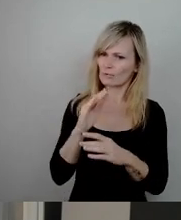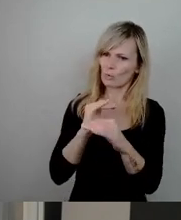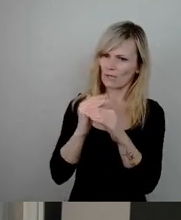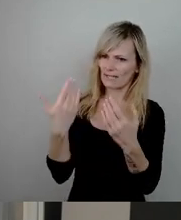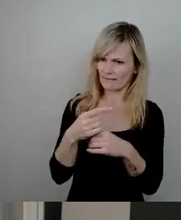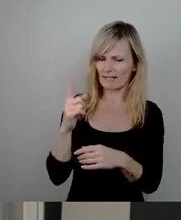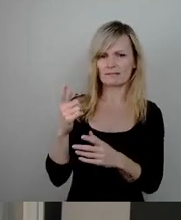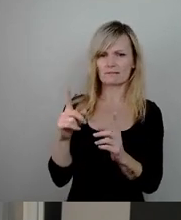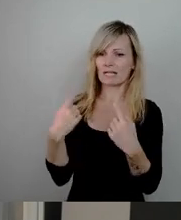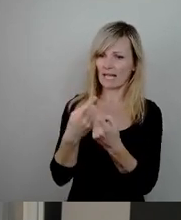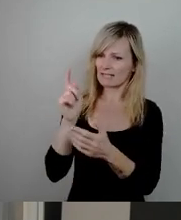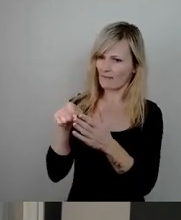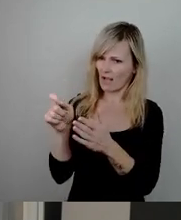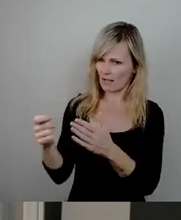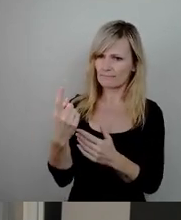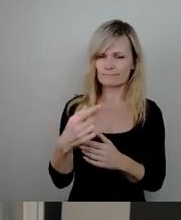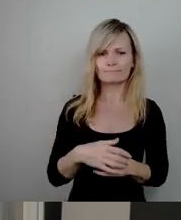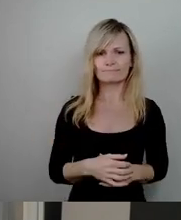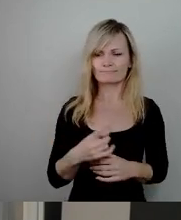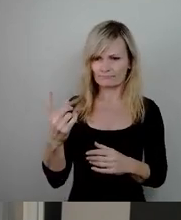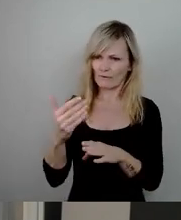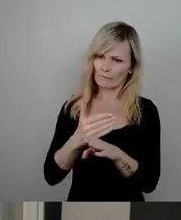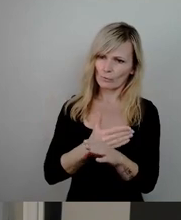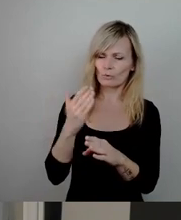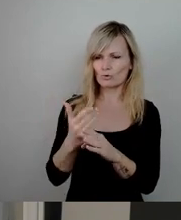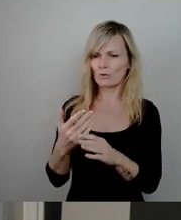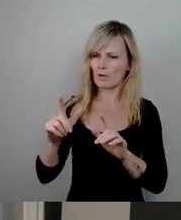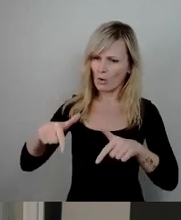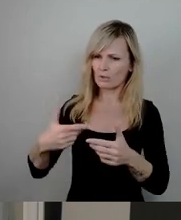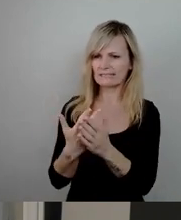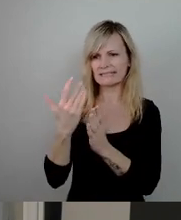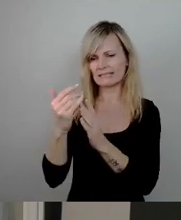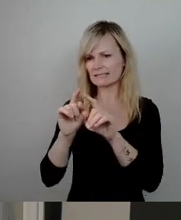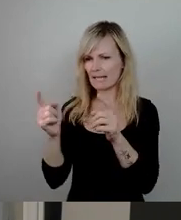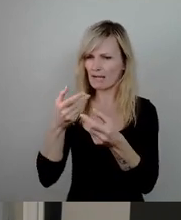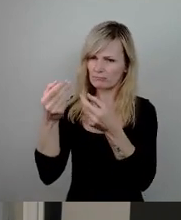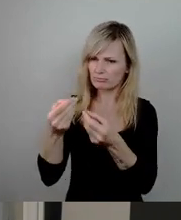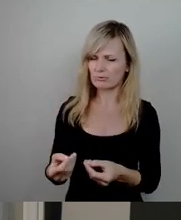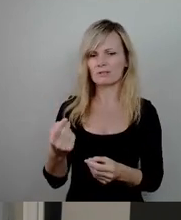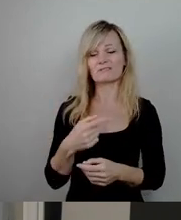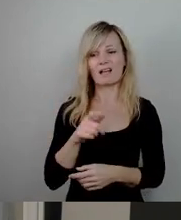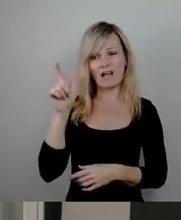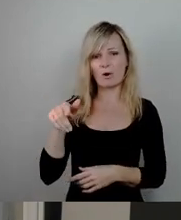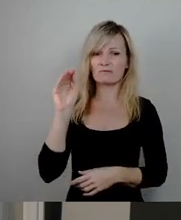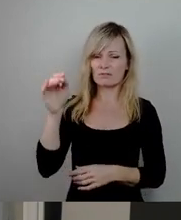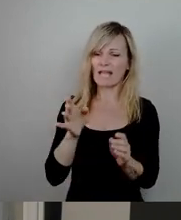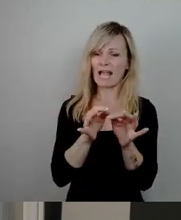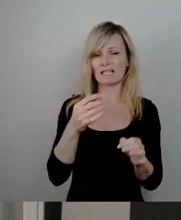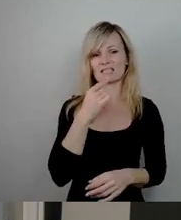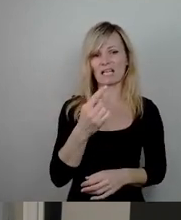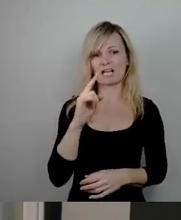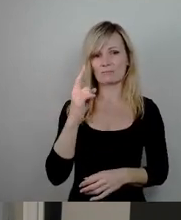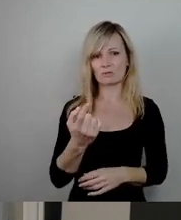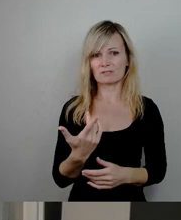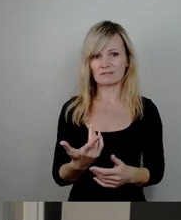frühzeitig damals auf den Weg gemacht, das Thema zu besetzen, völlig legitieren. Aber ich muss Ihnen ganz ehrlich sagen, mit Blick auf den Konsens, den es